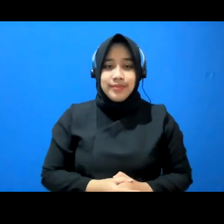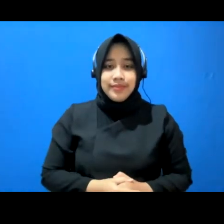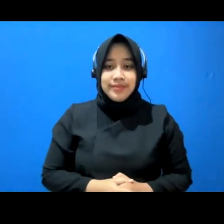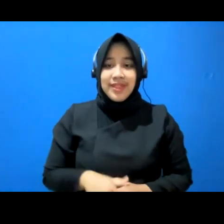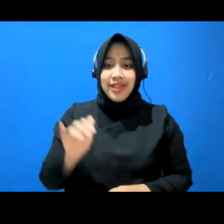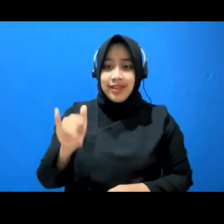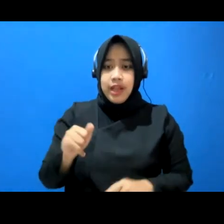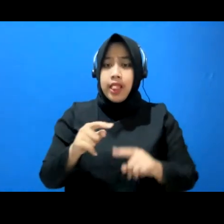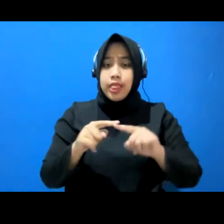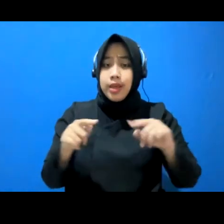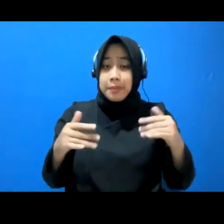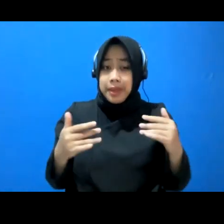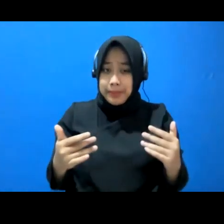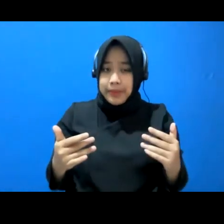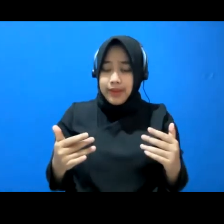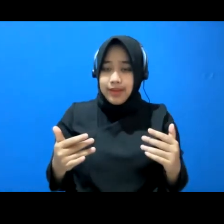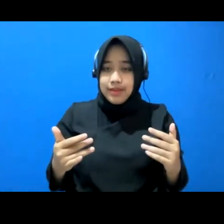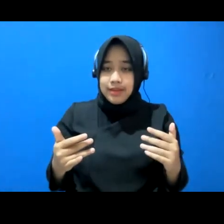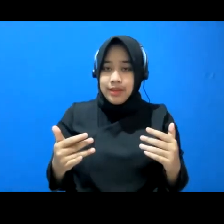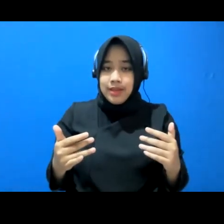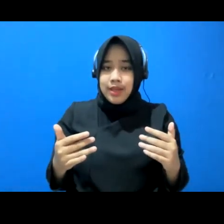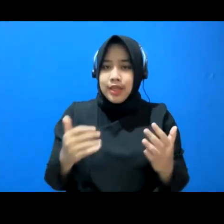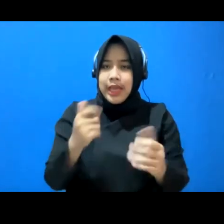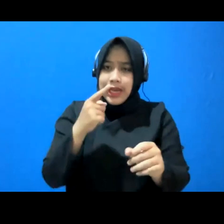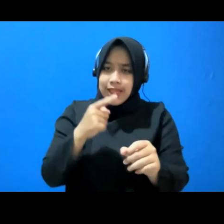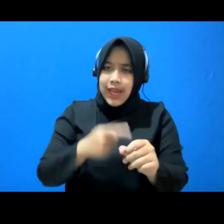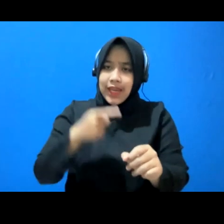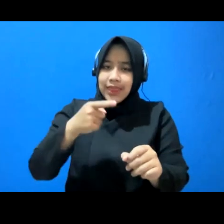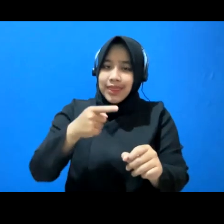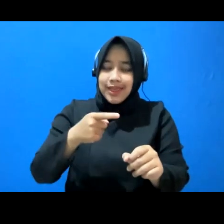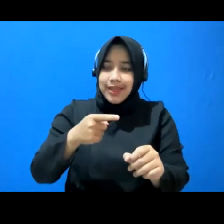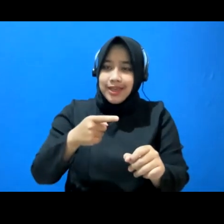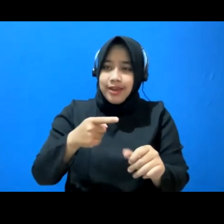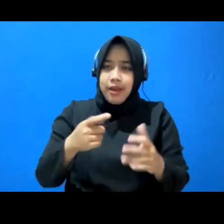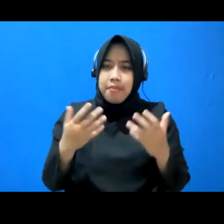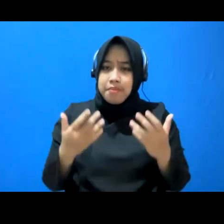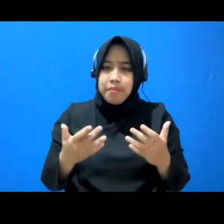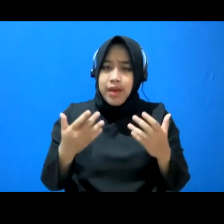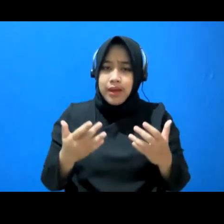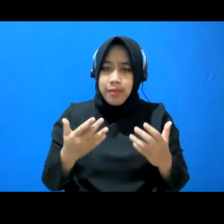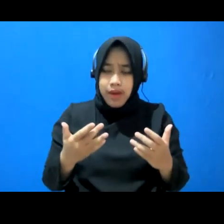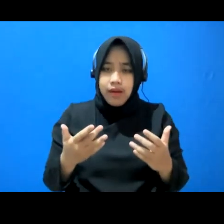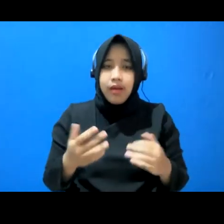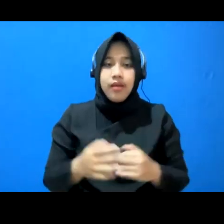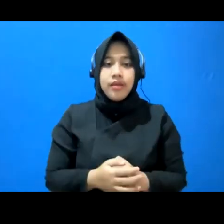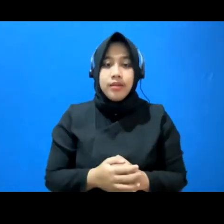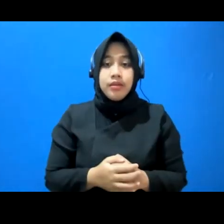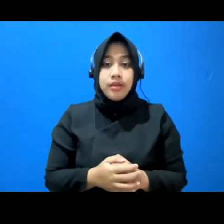Tetapi yang paling pokok adalah bagaimana meningkatkan